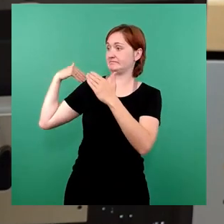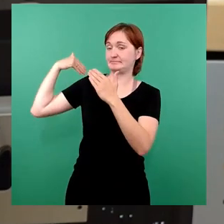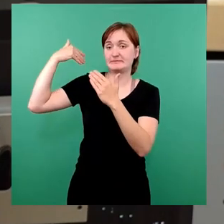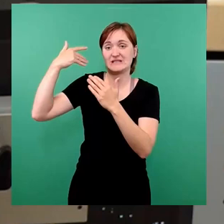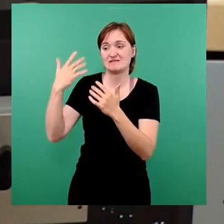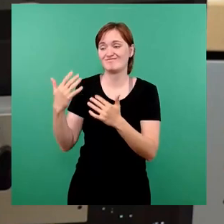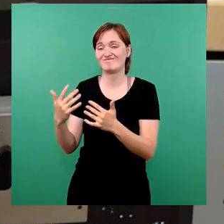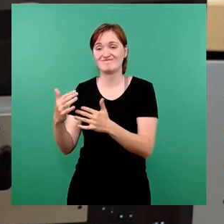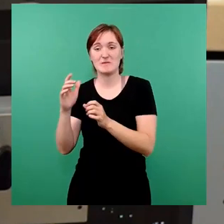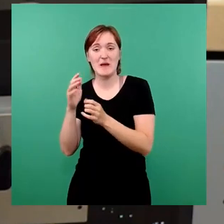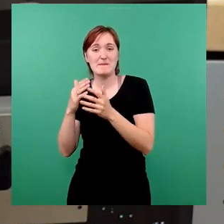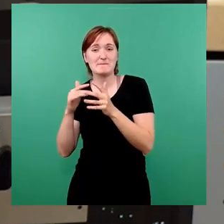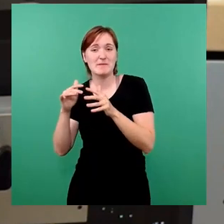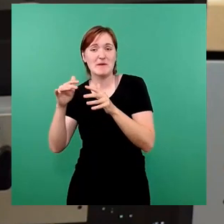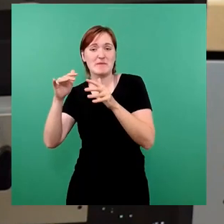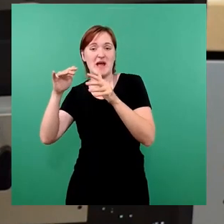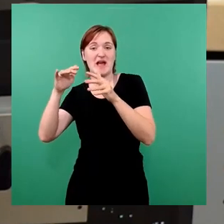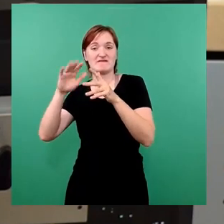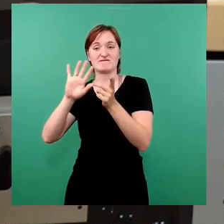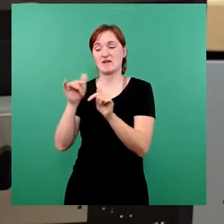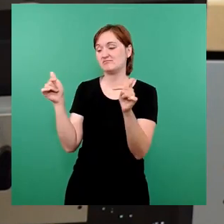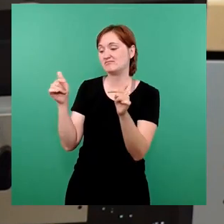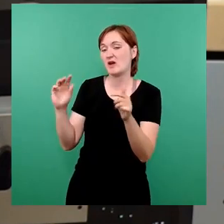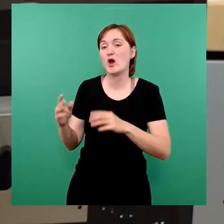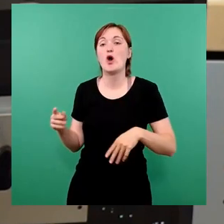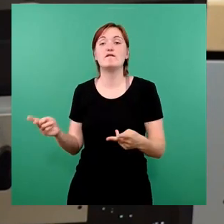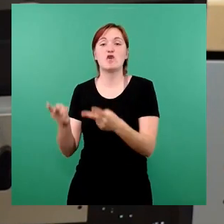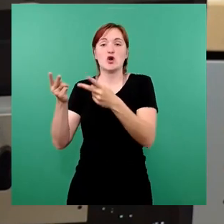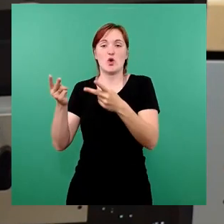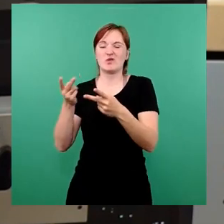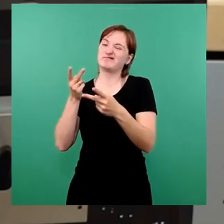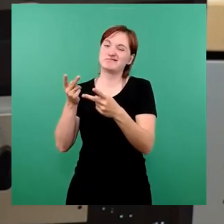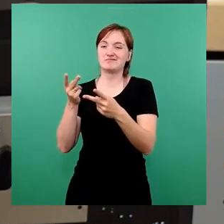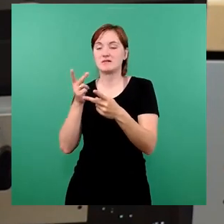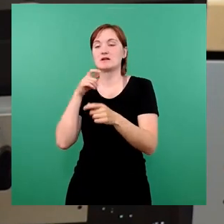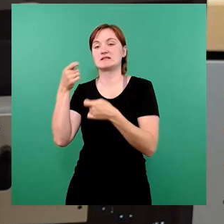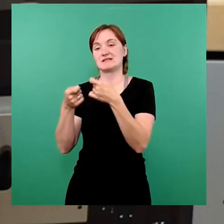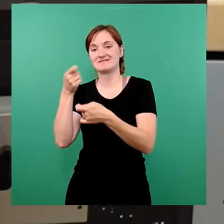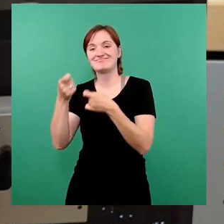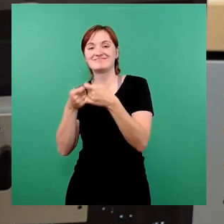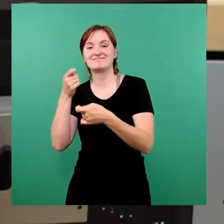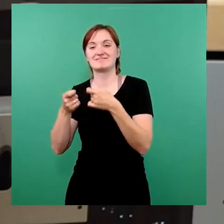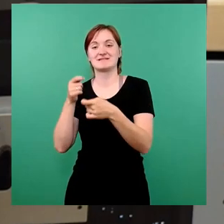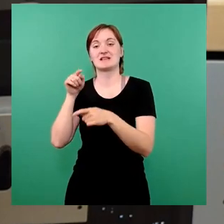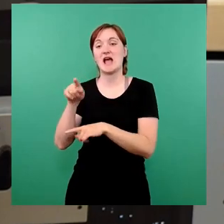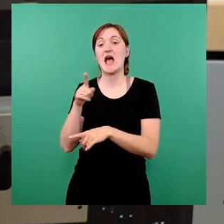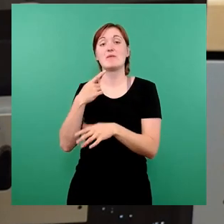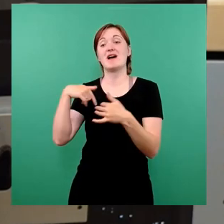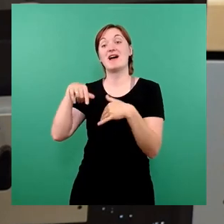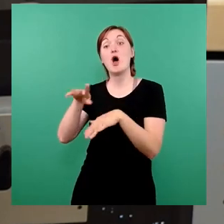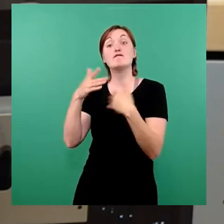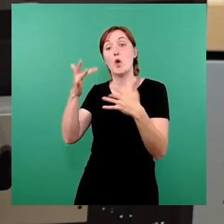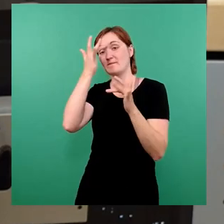gewachsen, die die Förderung zur ersten Prämisse gemacht hat. Und ich habe es schon mal gesagt, Geld entsteht eben nicht dort, wo es bewilligt wird.